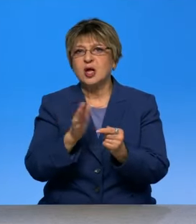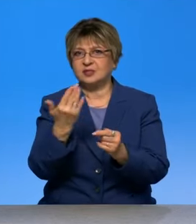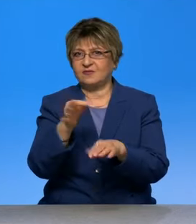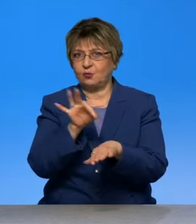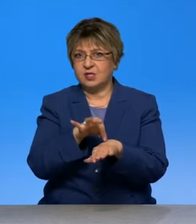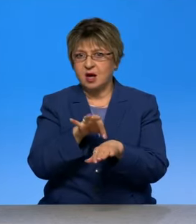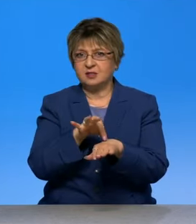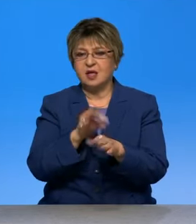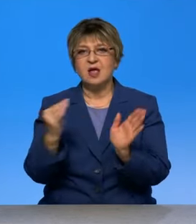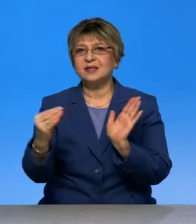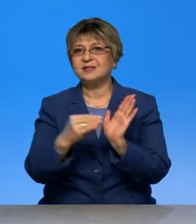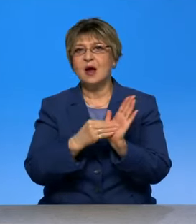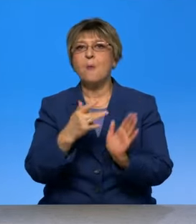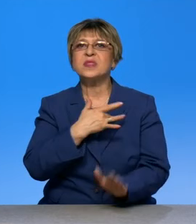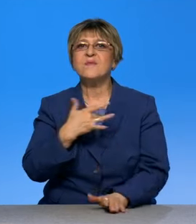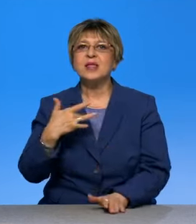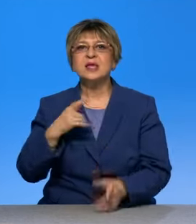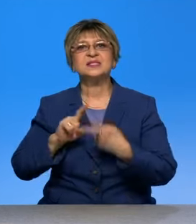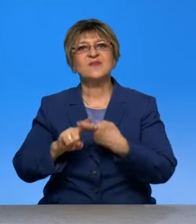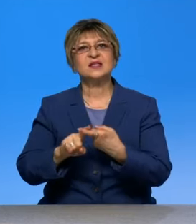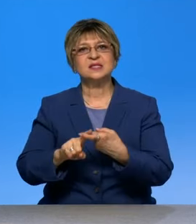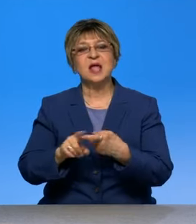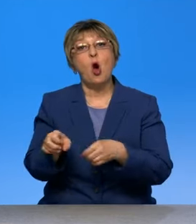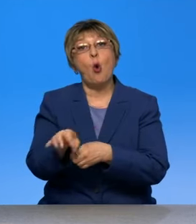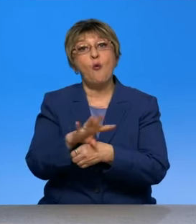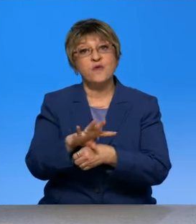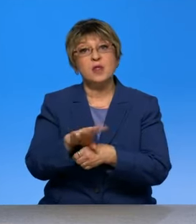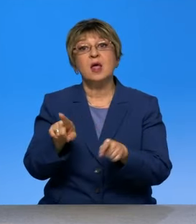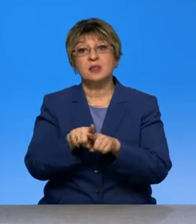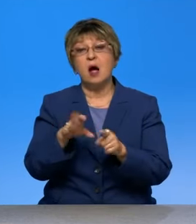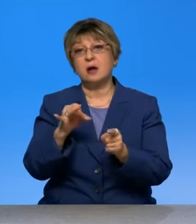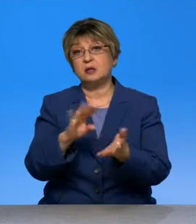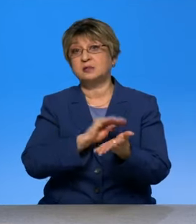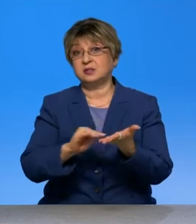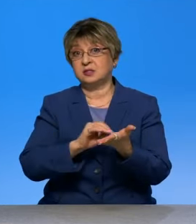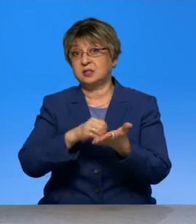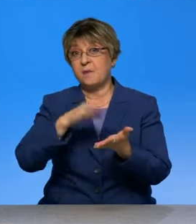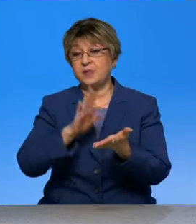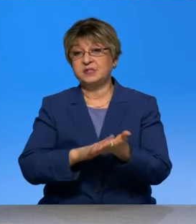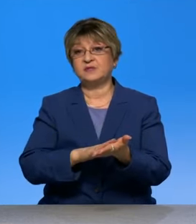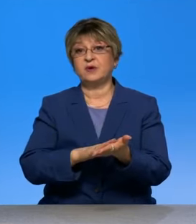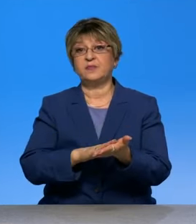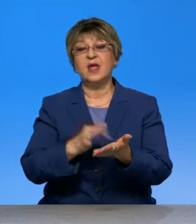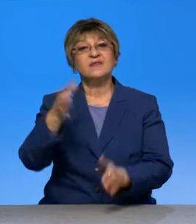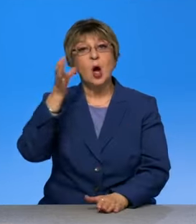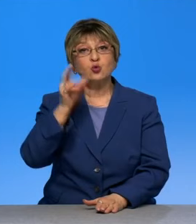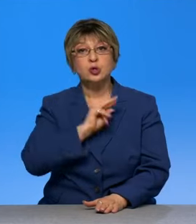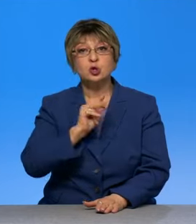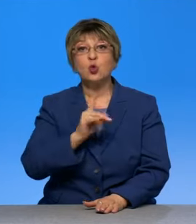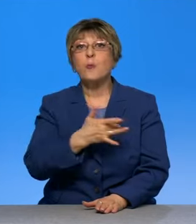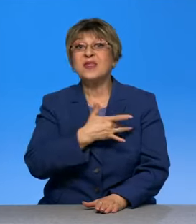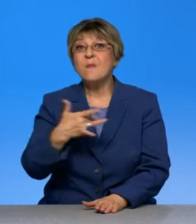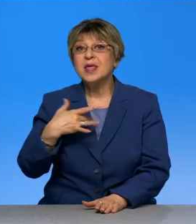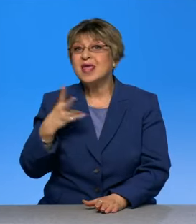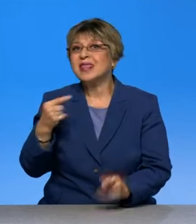не ставится пневмония, связанная с ковидом. И тогда так и фиксируют. И я в научной работе пишу, что пневмонию не уточняют. А